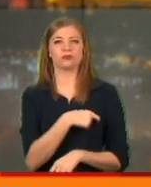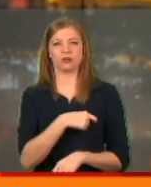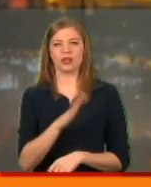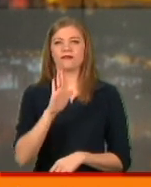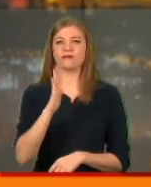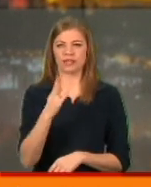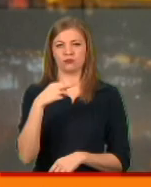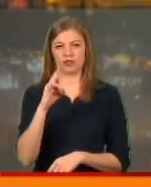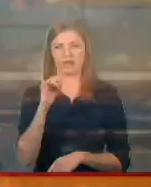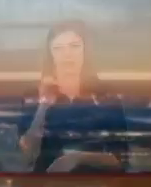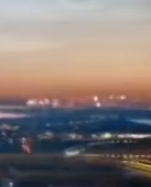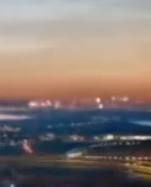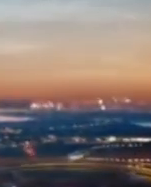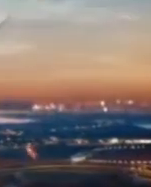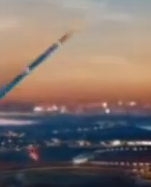Вадимом Денисенком.